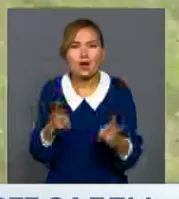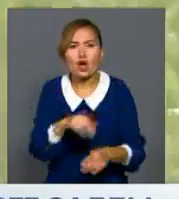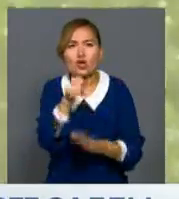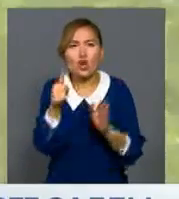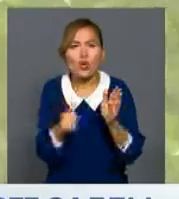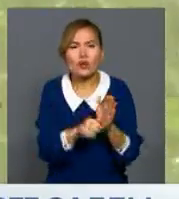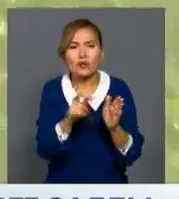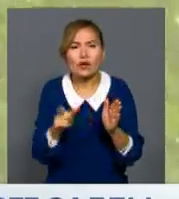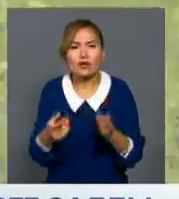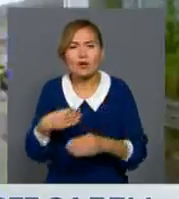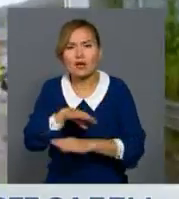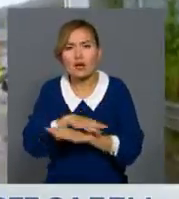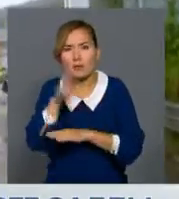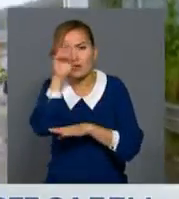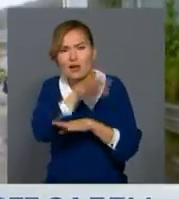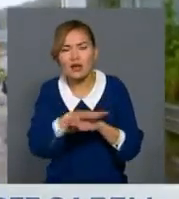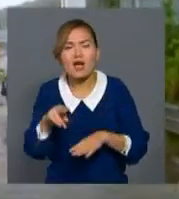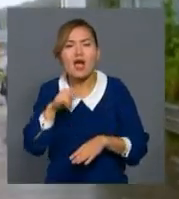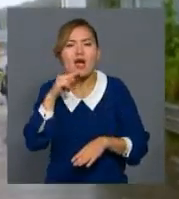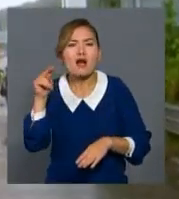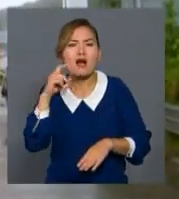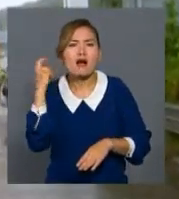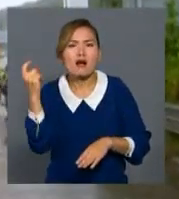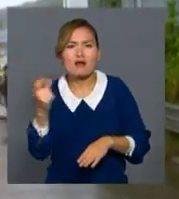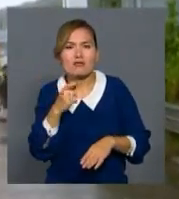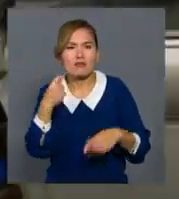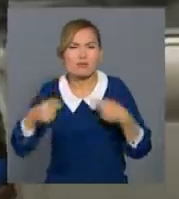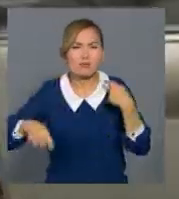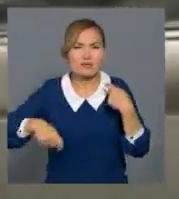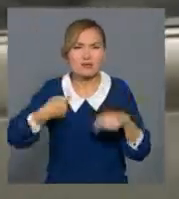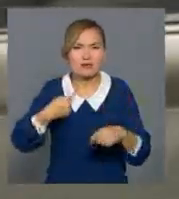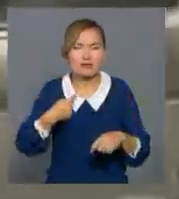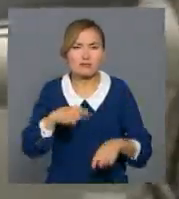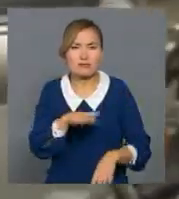адам қаза тауып, ел экономикасына орасан зор шығын келді.